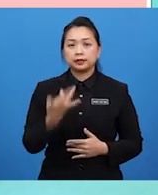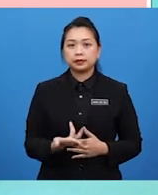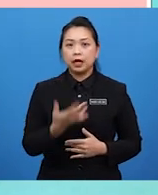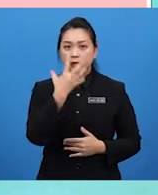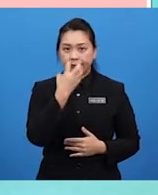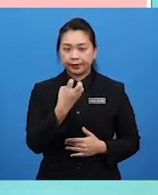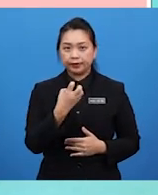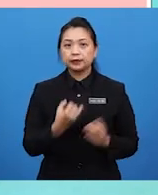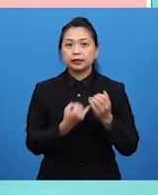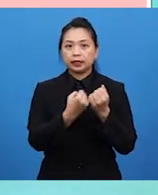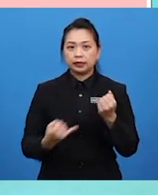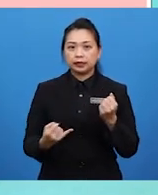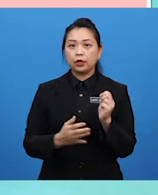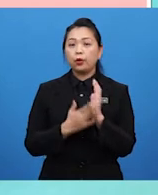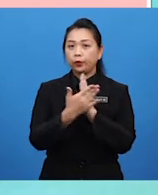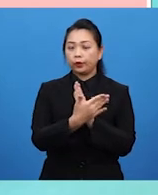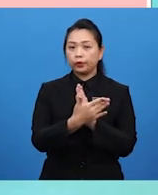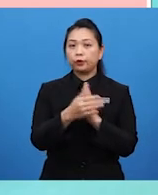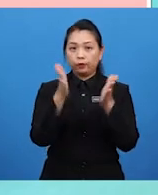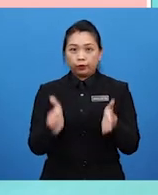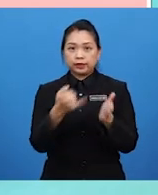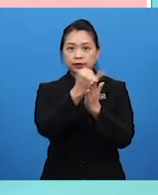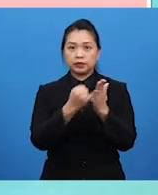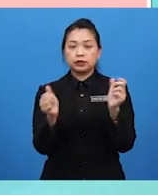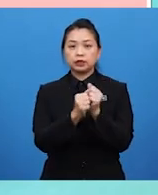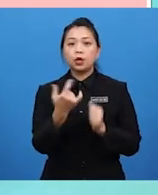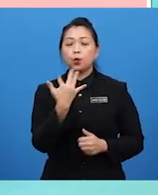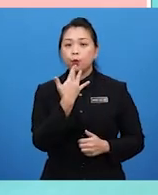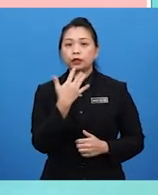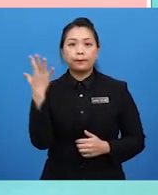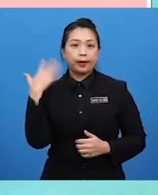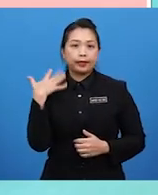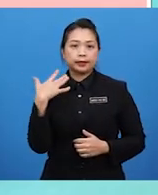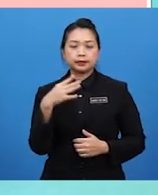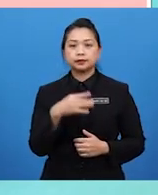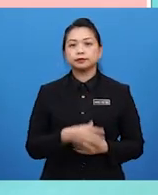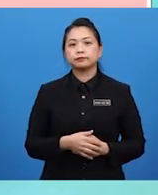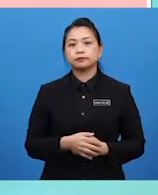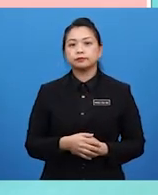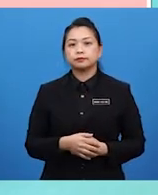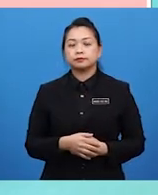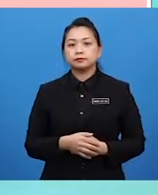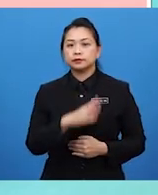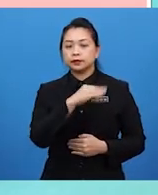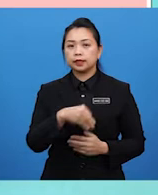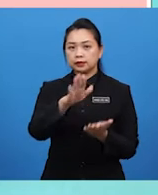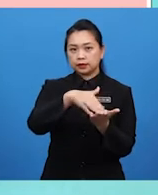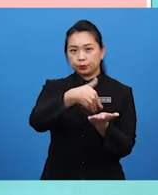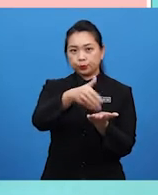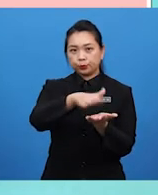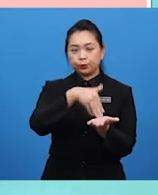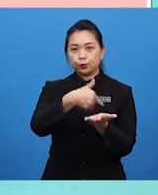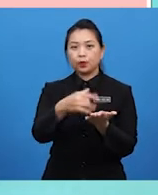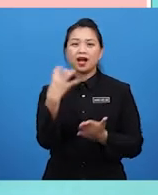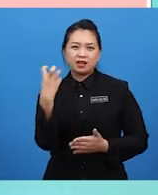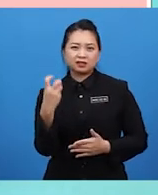dilahirkan oleh seniman dengan warna panas seperti merah, orang, kuning dan sapuan perus